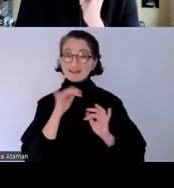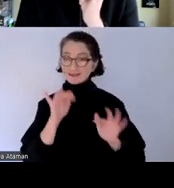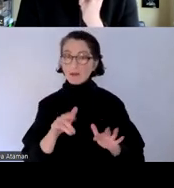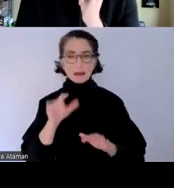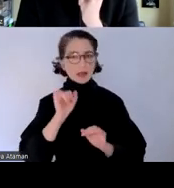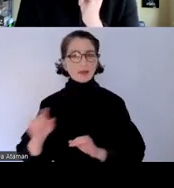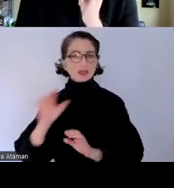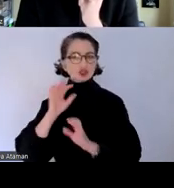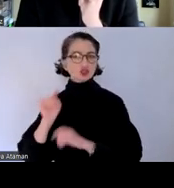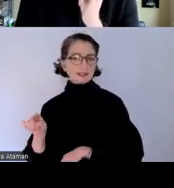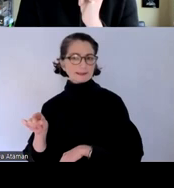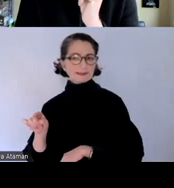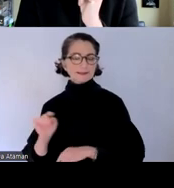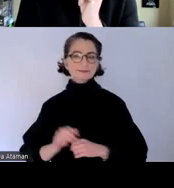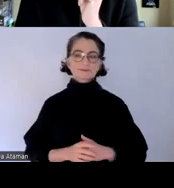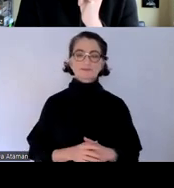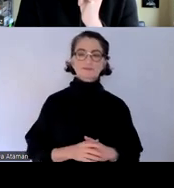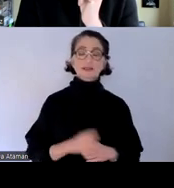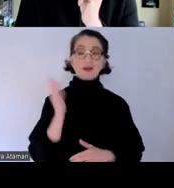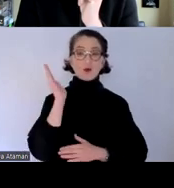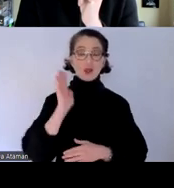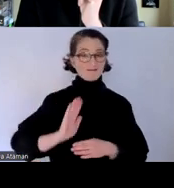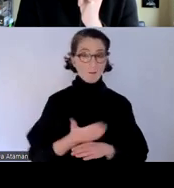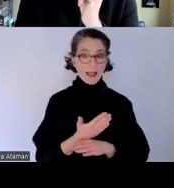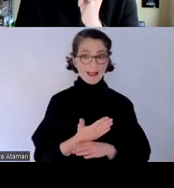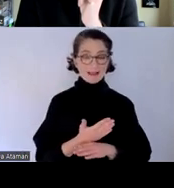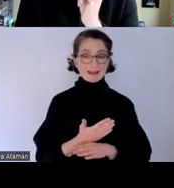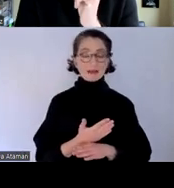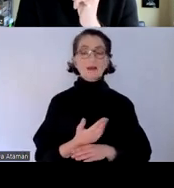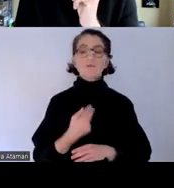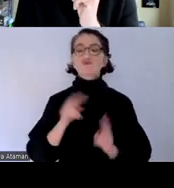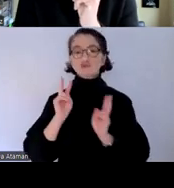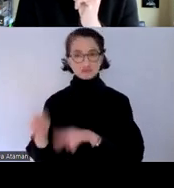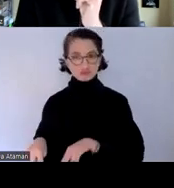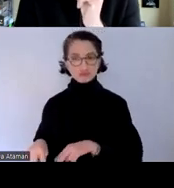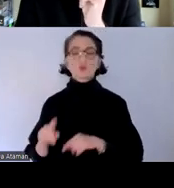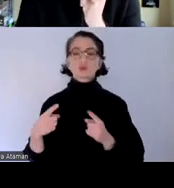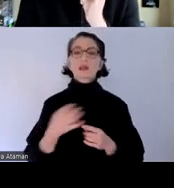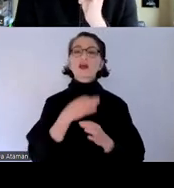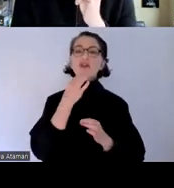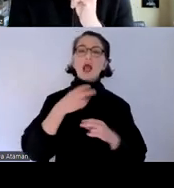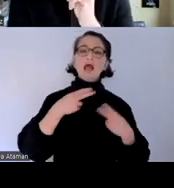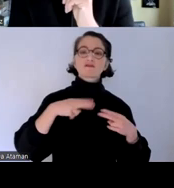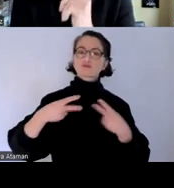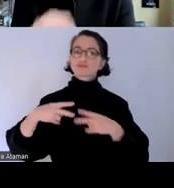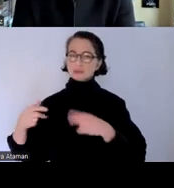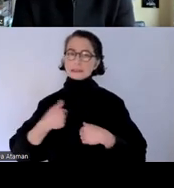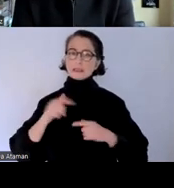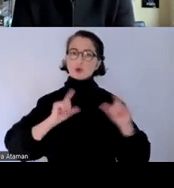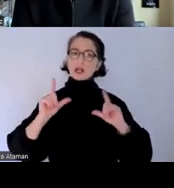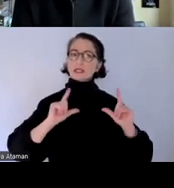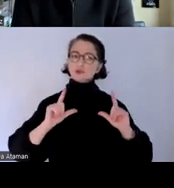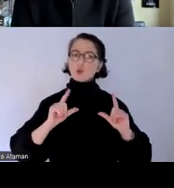werden sie dann nach dem vortrag aufnehmen ich werde dann auch eine fragerunde moderieren und